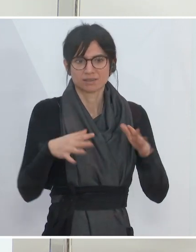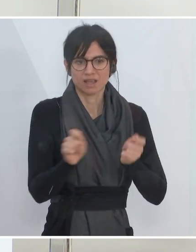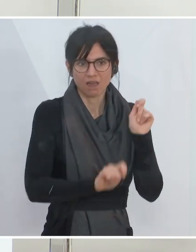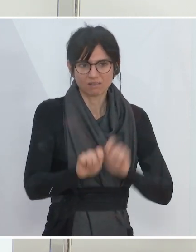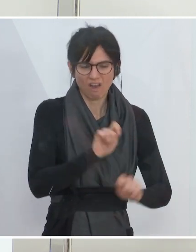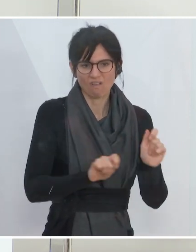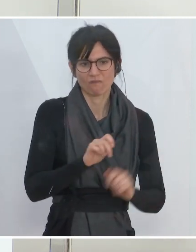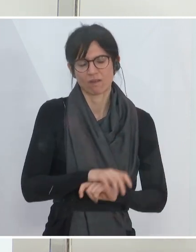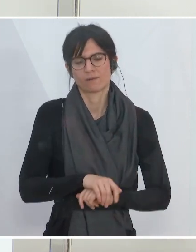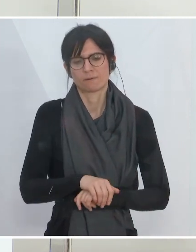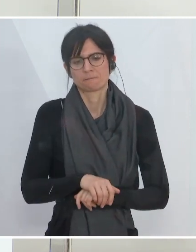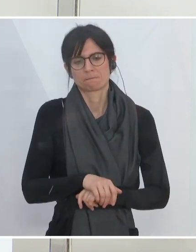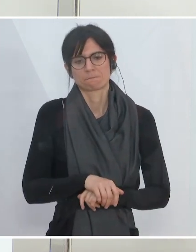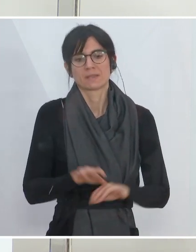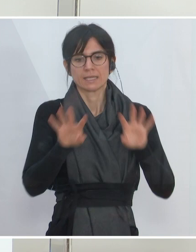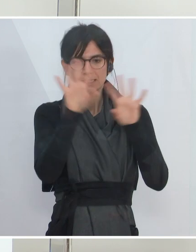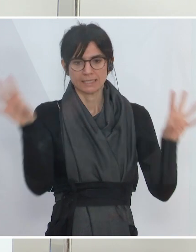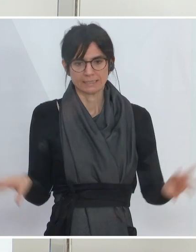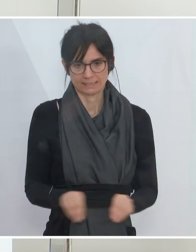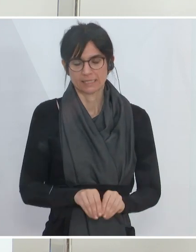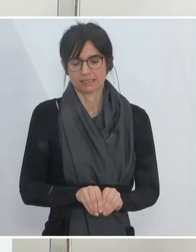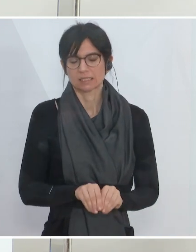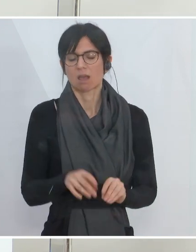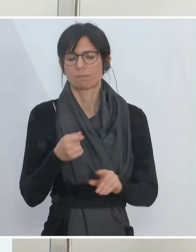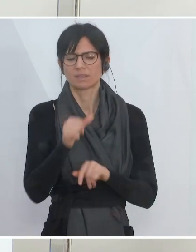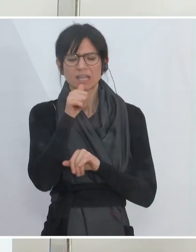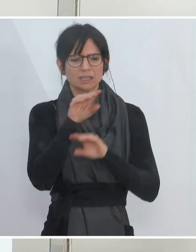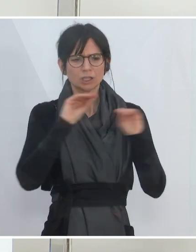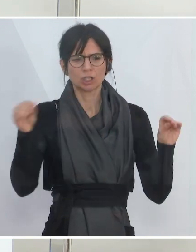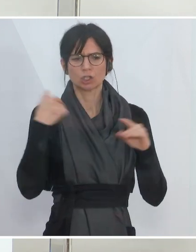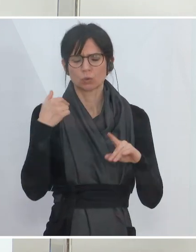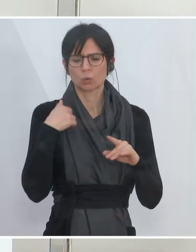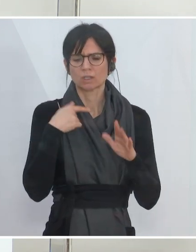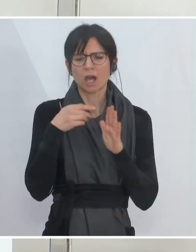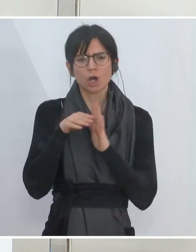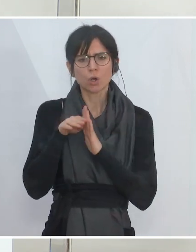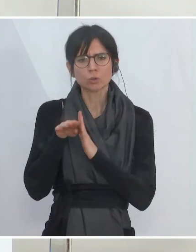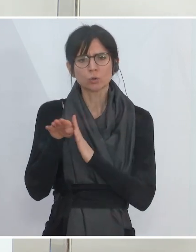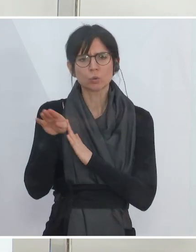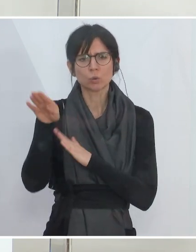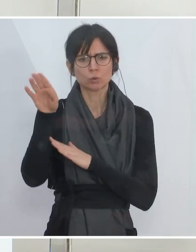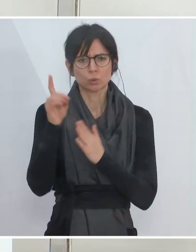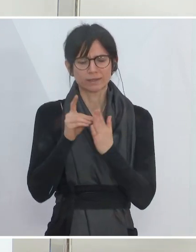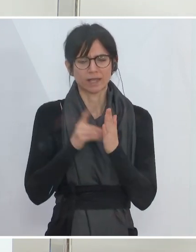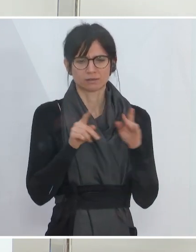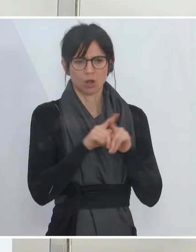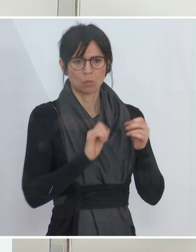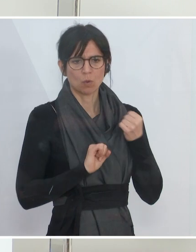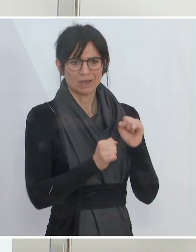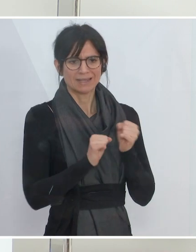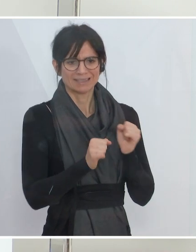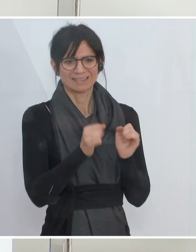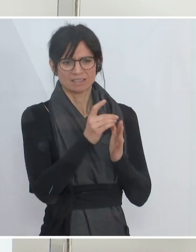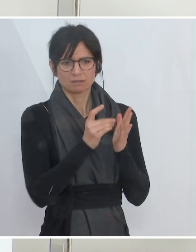Insgesamt sehen wir uns natürlich nicht nur die Konjunkturdaten an, sondern versuchen auch aus Mobilitätsdaten beispielsweise